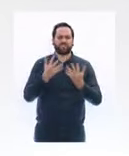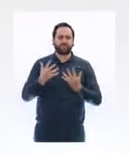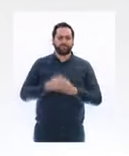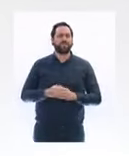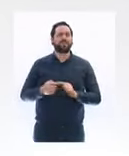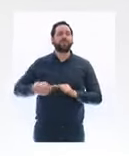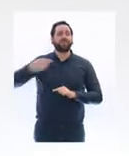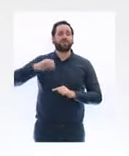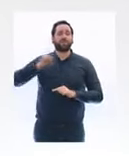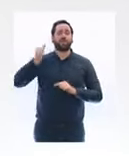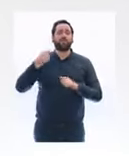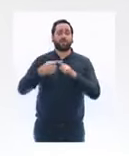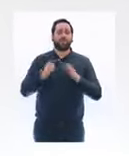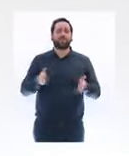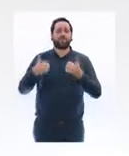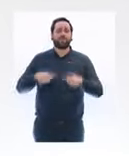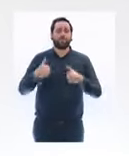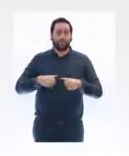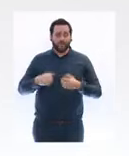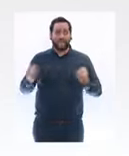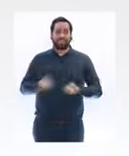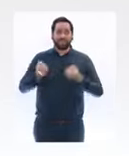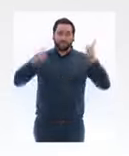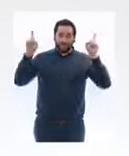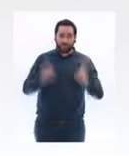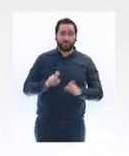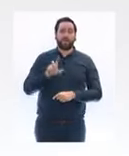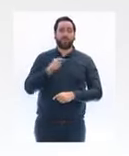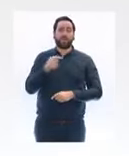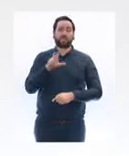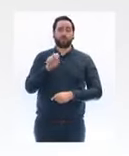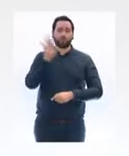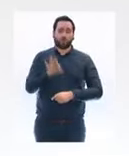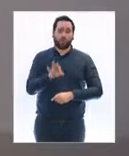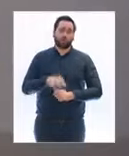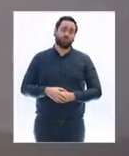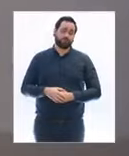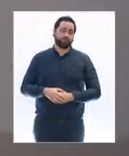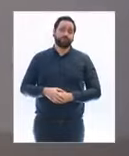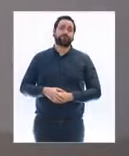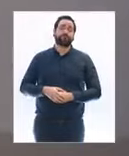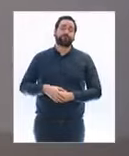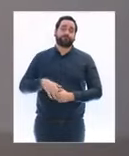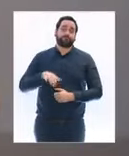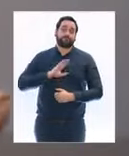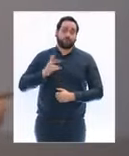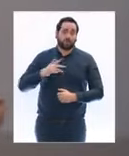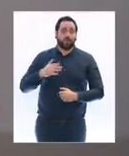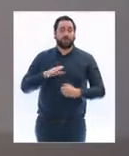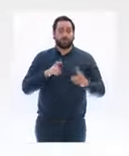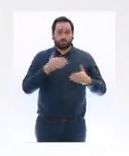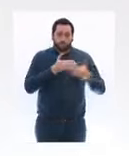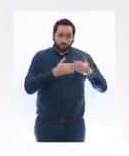'activité de 30 %, notamment en raison de l'effondrement du BTP et de la quasi